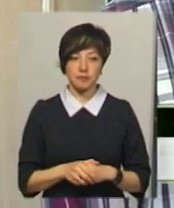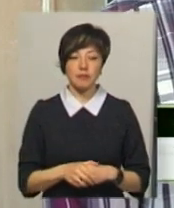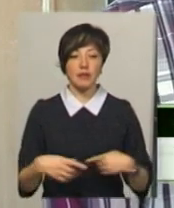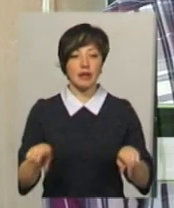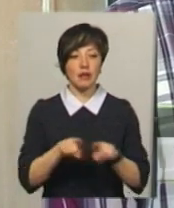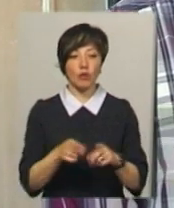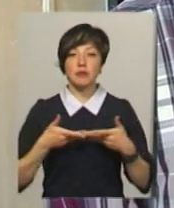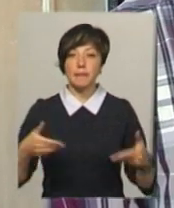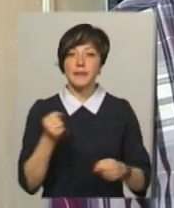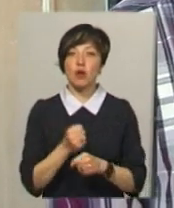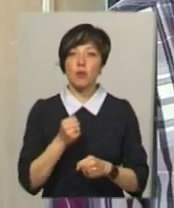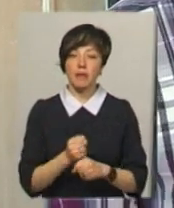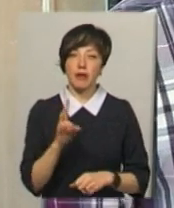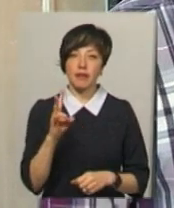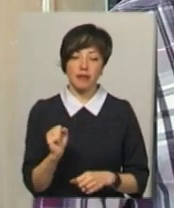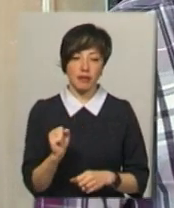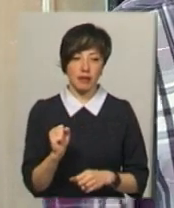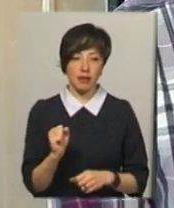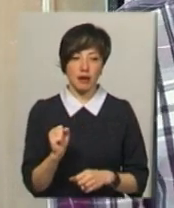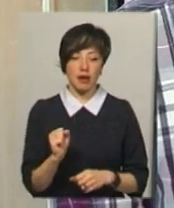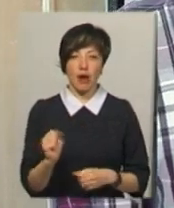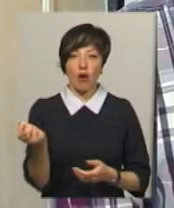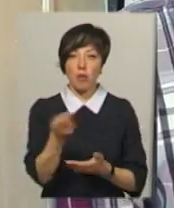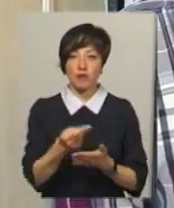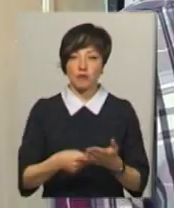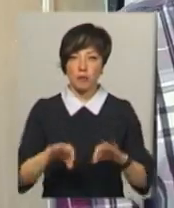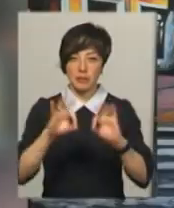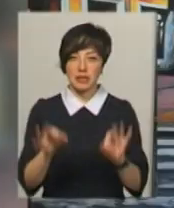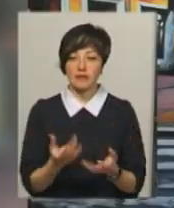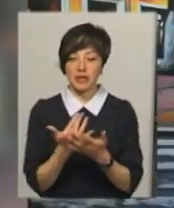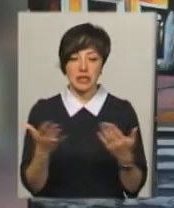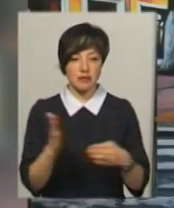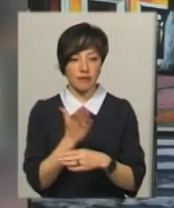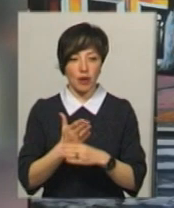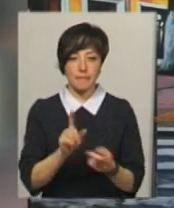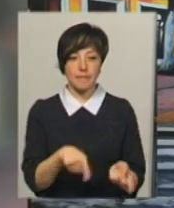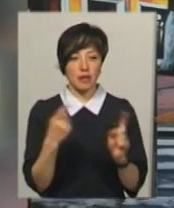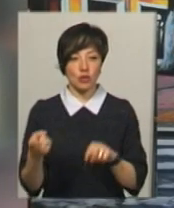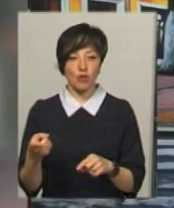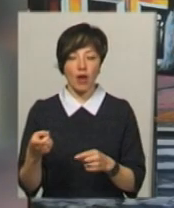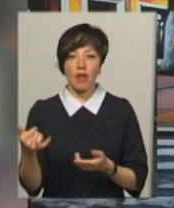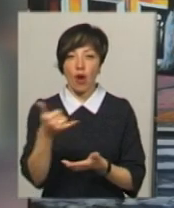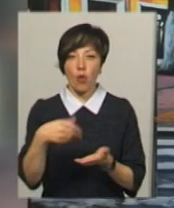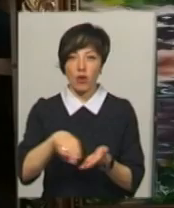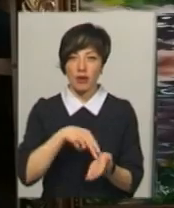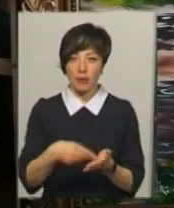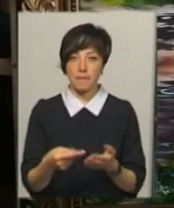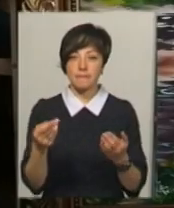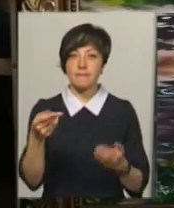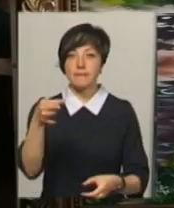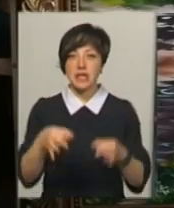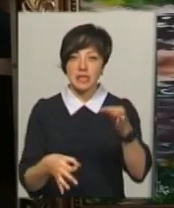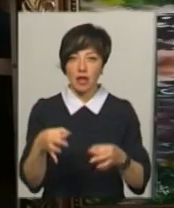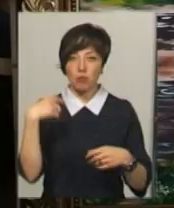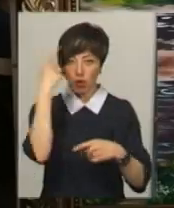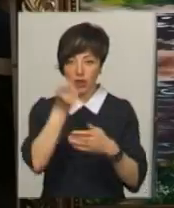Також ми робили на образотворчому мистецтві різні вироби. Потім перейшов на Олію, почав писати пейзажі, портрети.